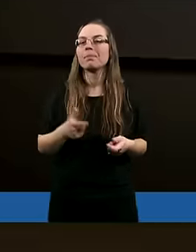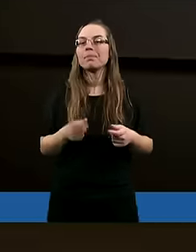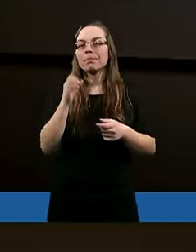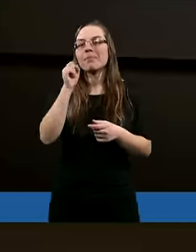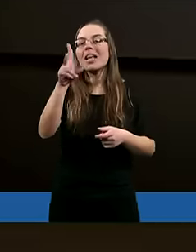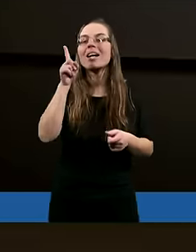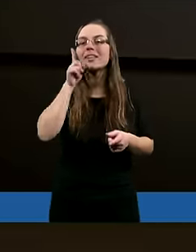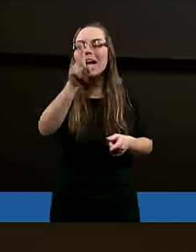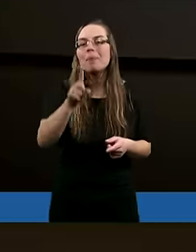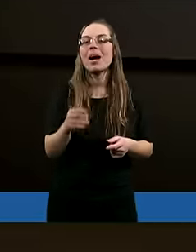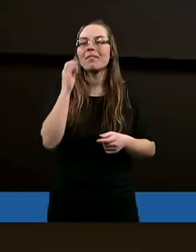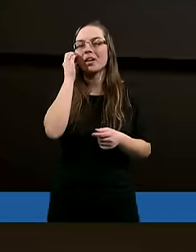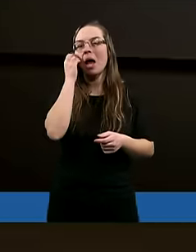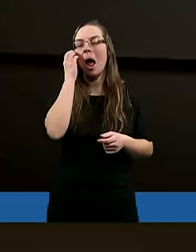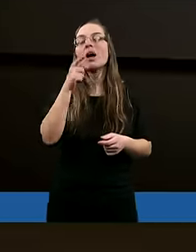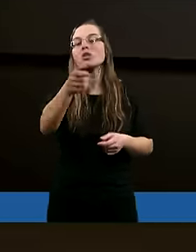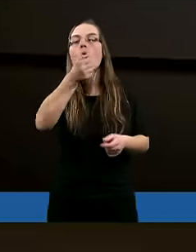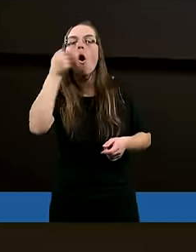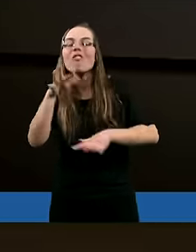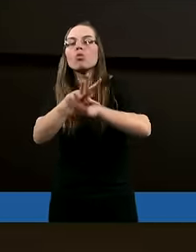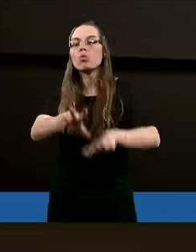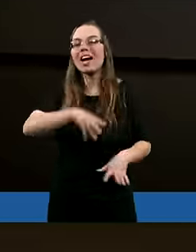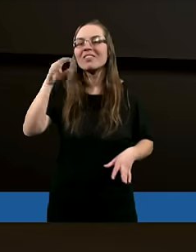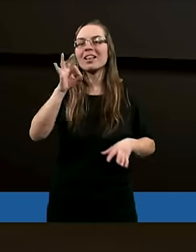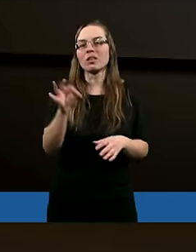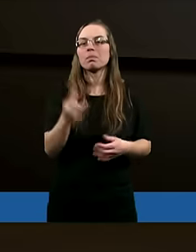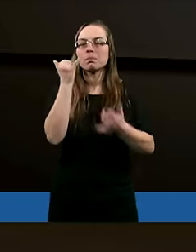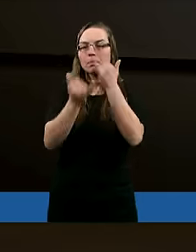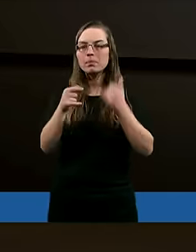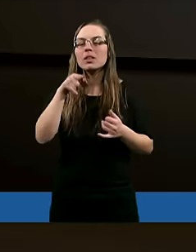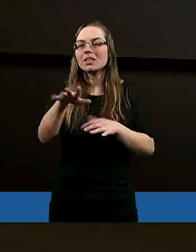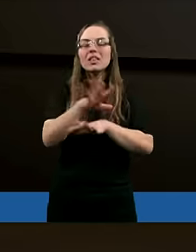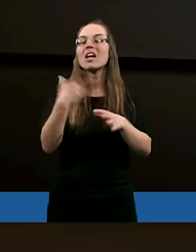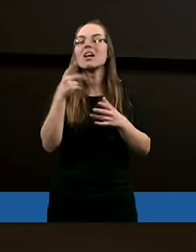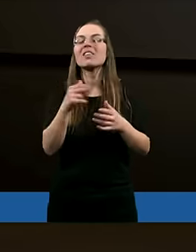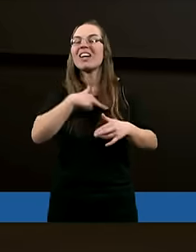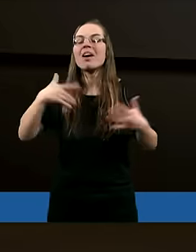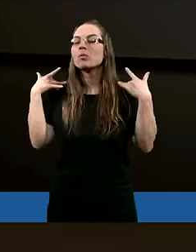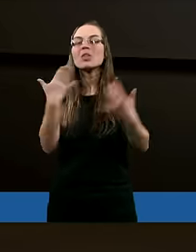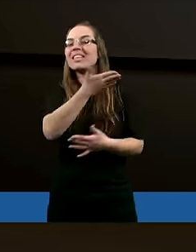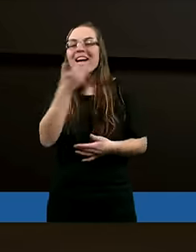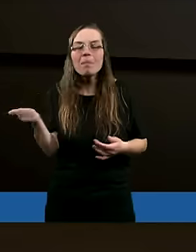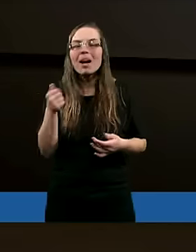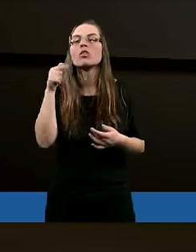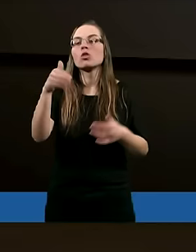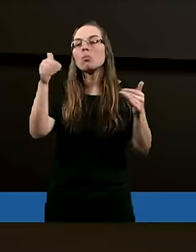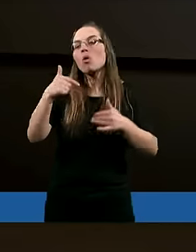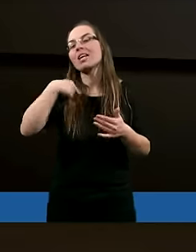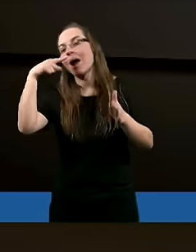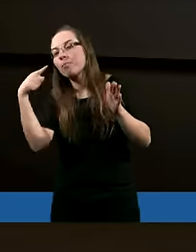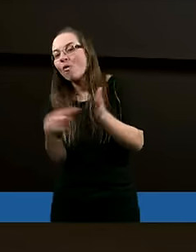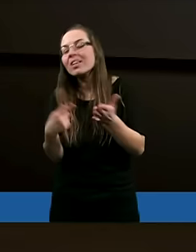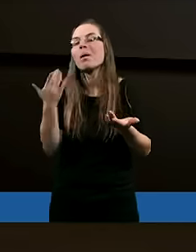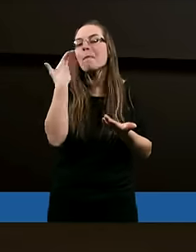naprawdę no to przecież to jest owoc Ducha Świętego. To jeżeli tego w moim życiu nie ma, to może ja